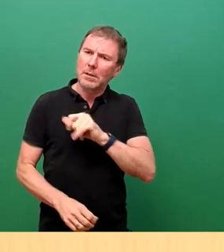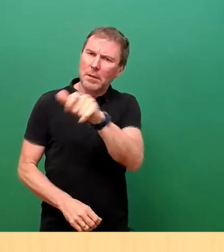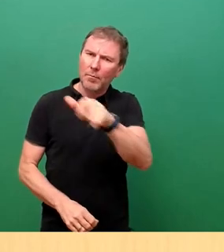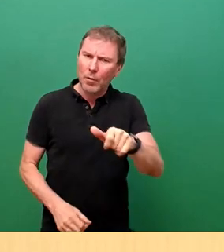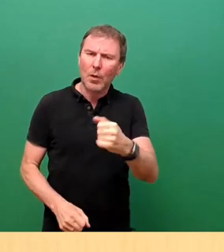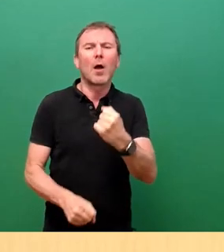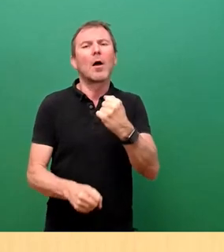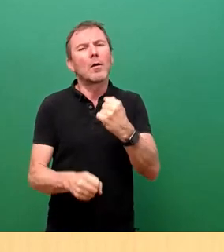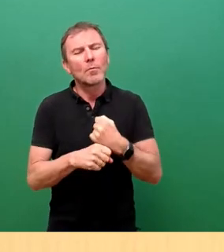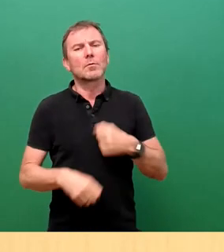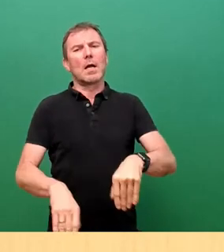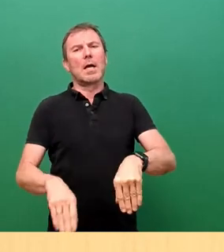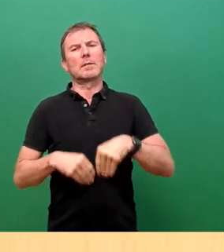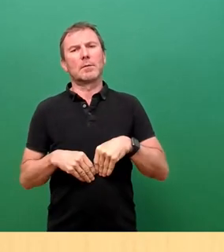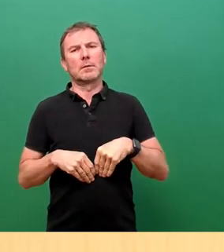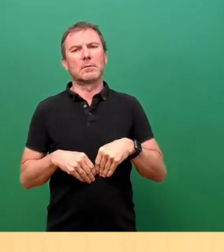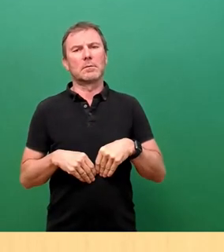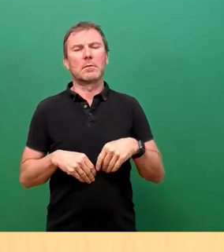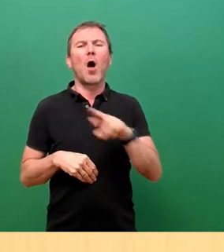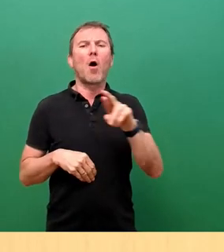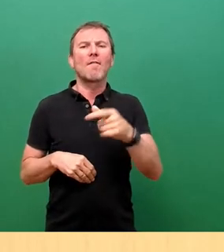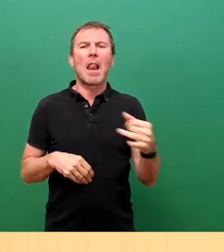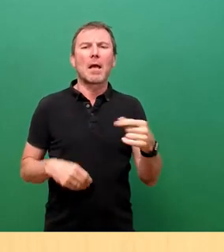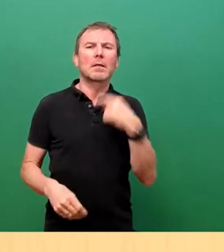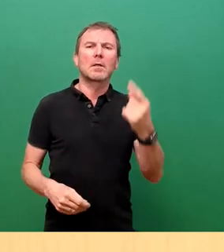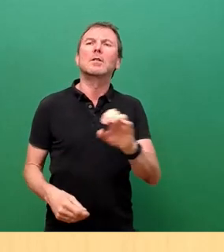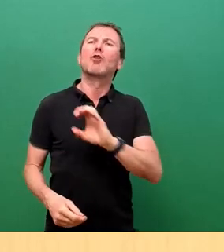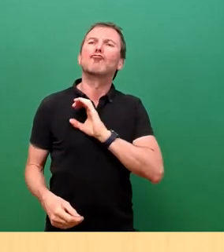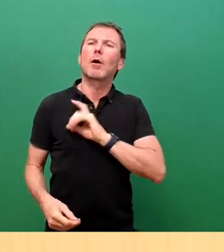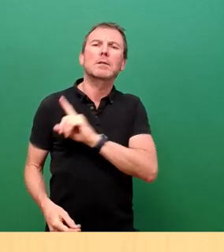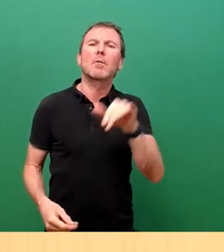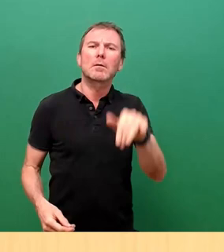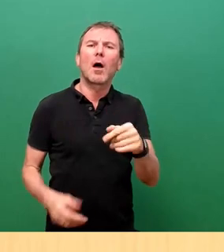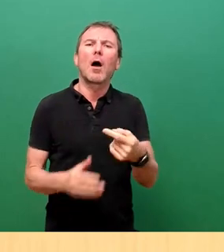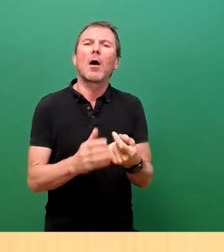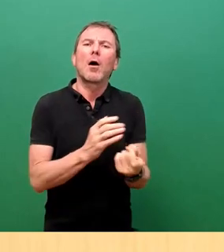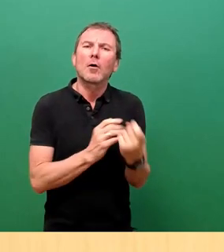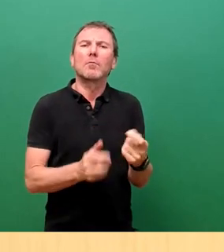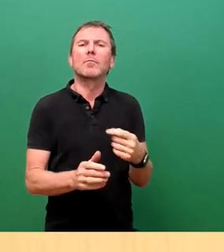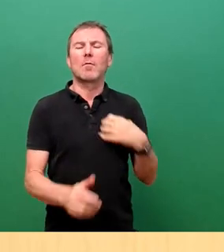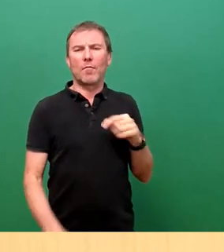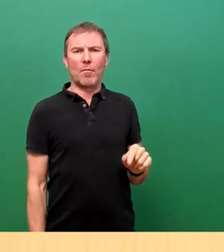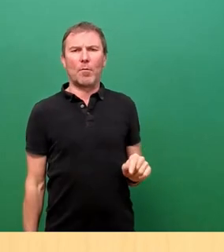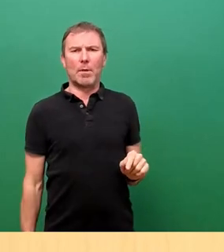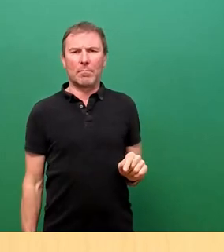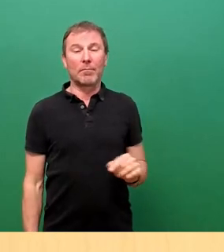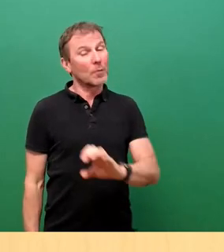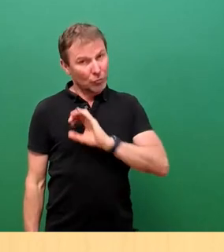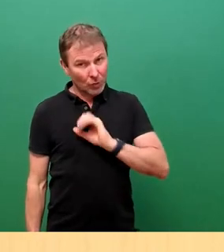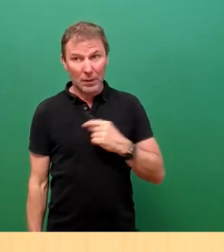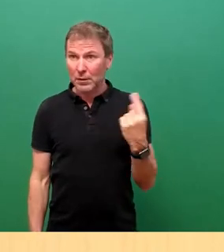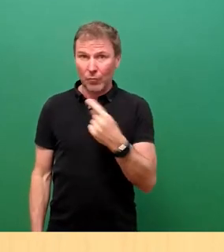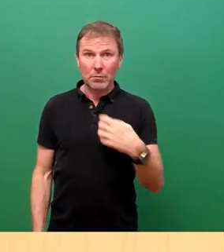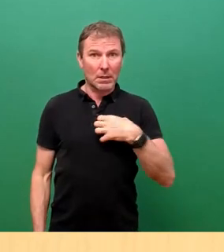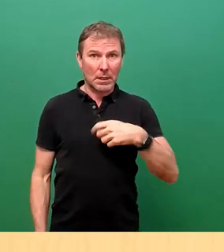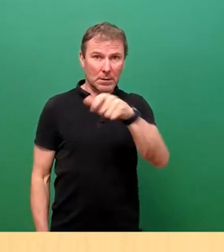wählen. Rockefeller hat mal gesagt, immer im Leben ergeben sich die Chancen aus den Problemen. Es ist eine Chance für uns Dresdner, aufeinander zuzugehen